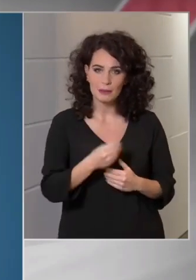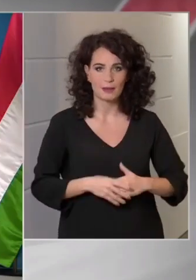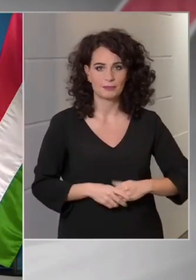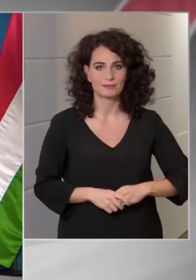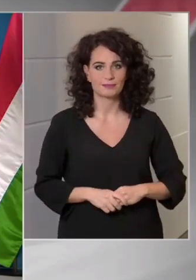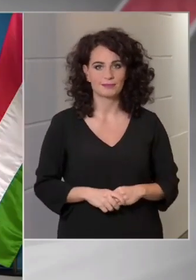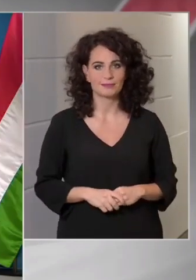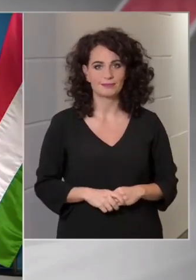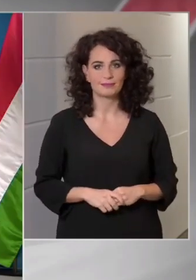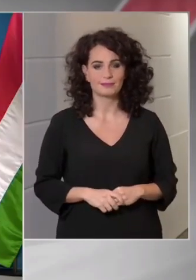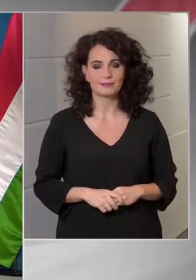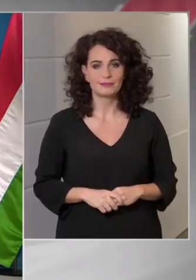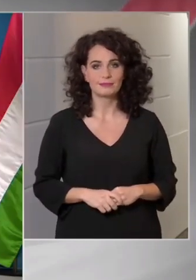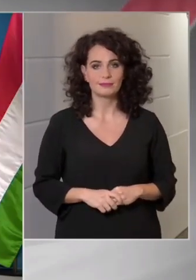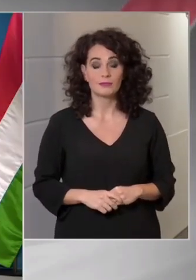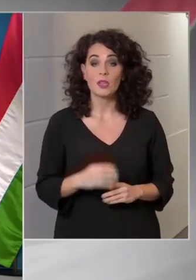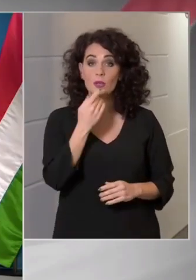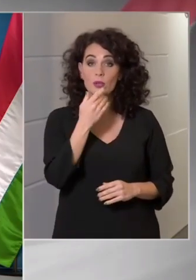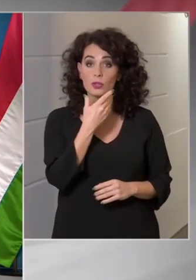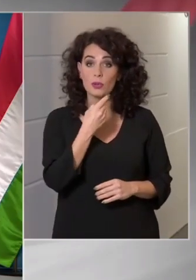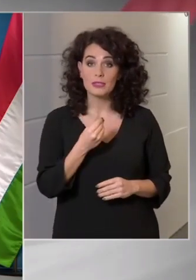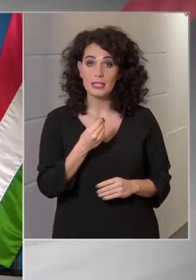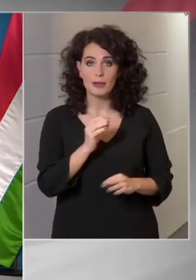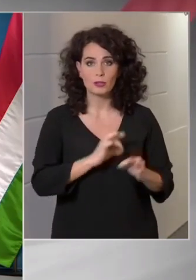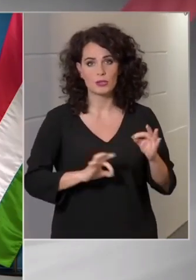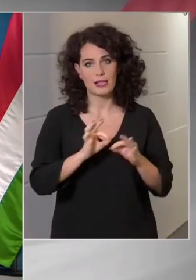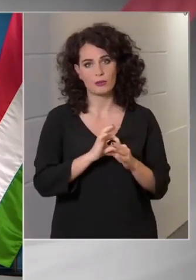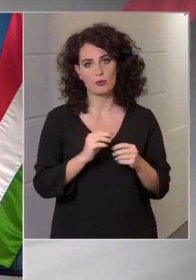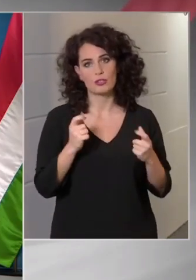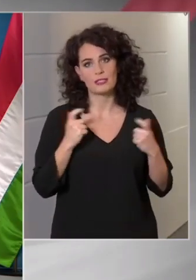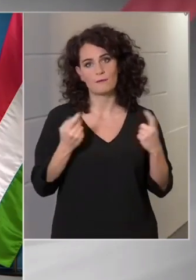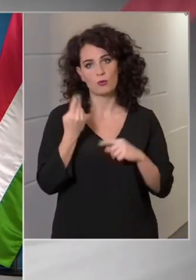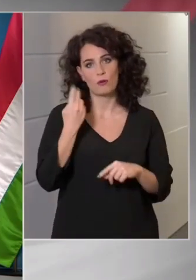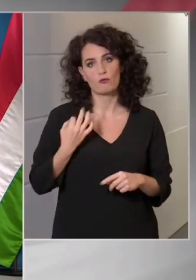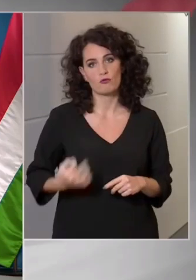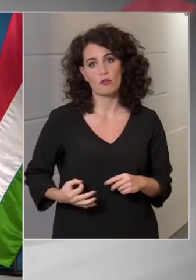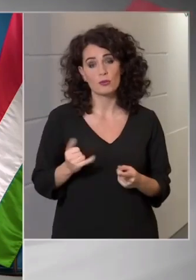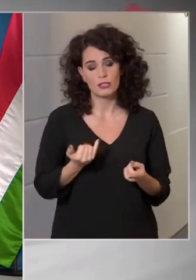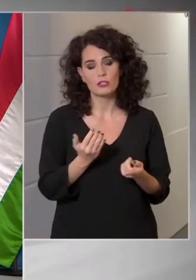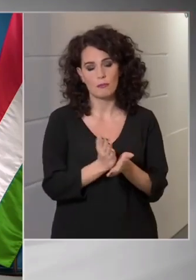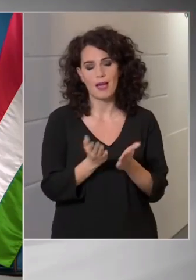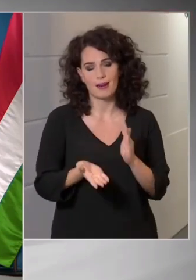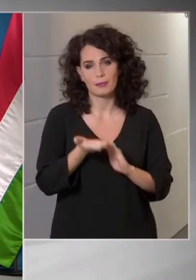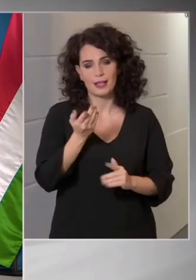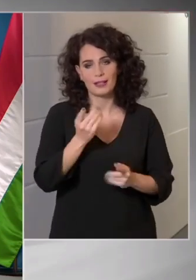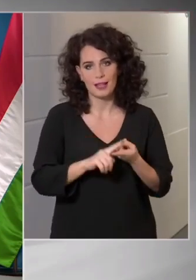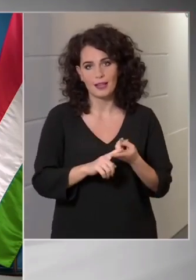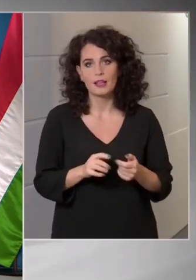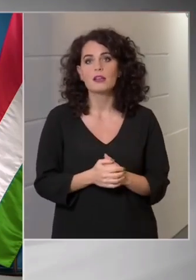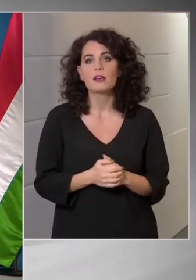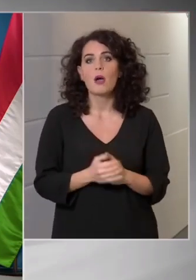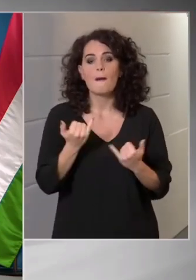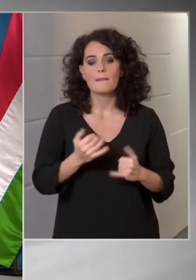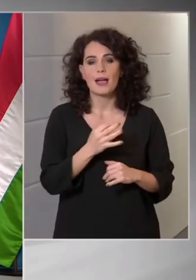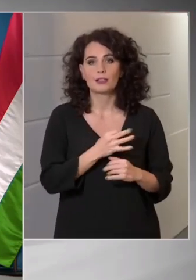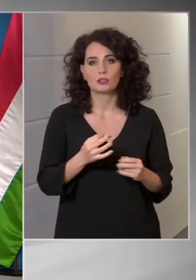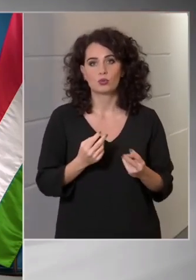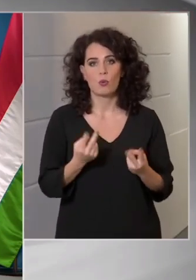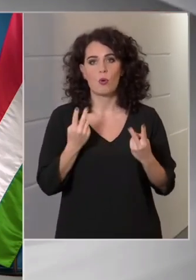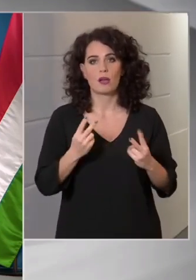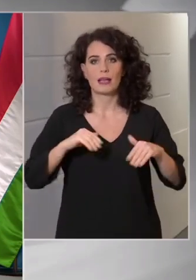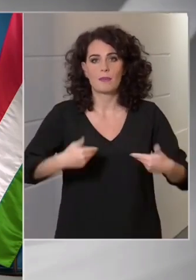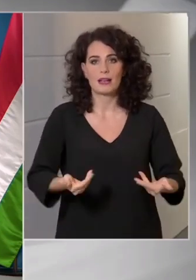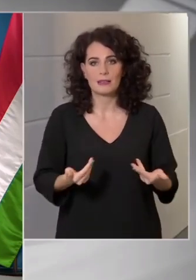Köszönöm szépen! Ahogy országos tisztifőoros asszony is utalt már rá, a mától hatályba lépő jogi